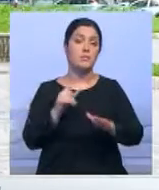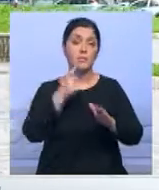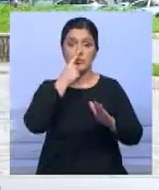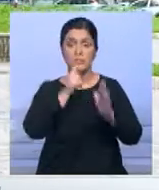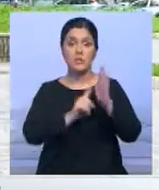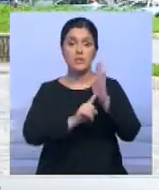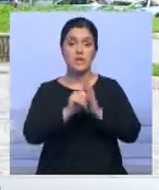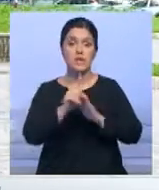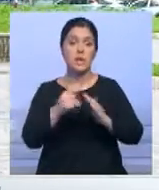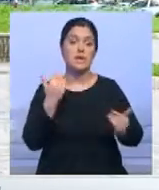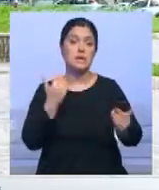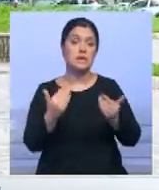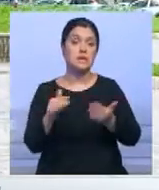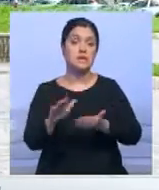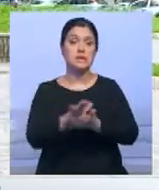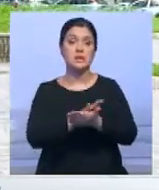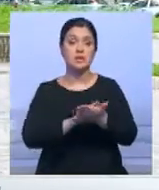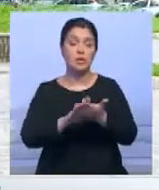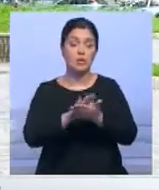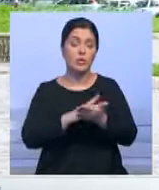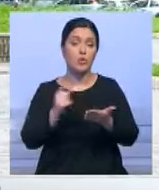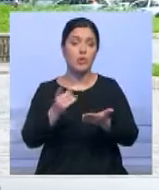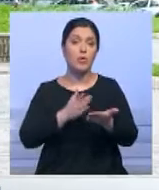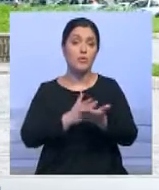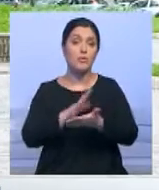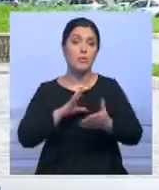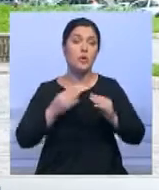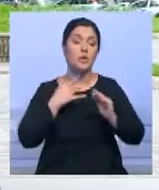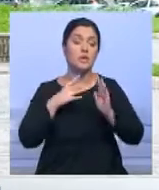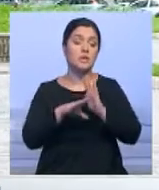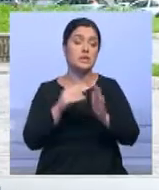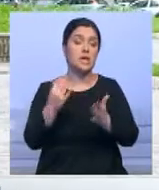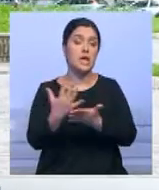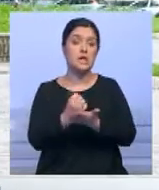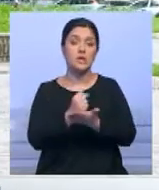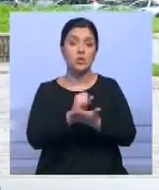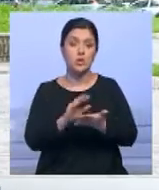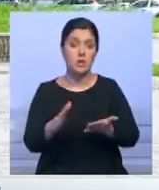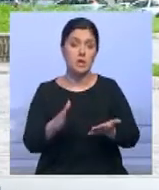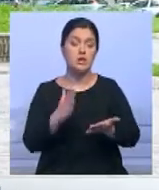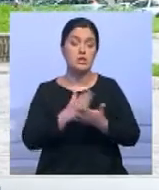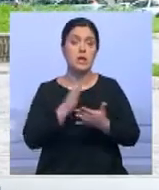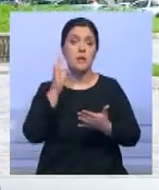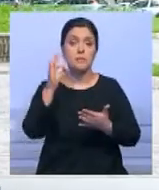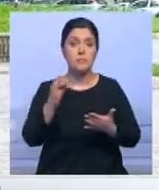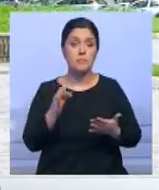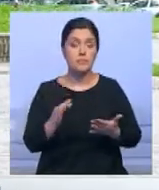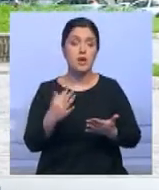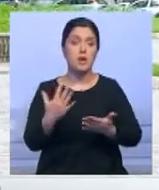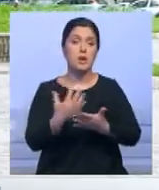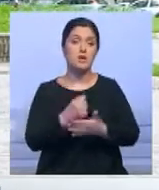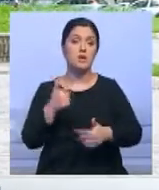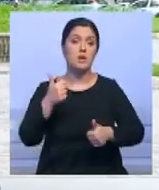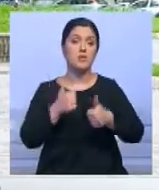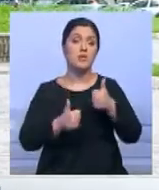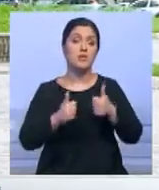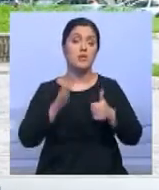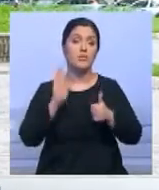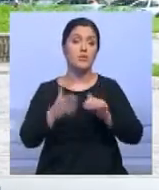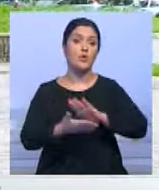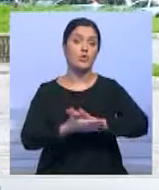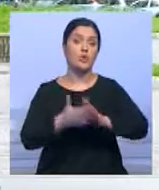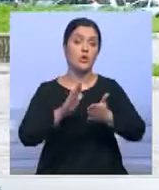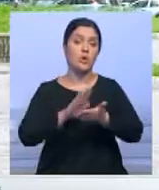ни одной из политических сил по результатам голосования не удастся завоевать абсолютное большинство мест в парламенте, соперникам придется